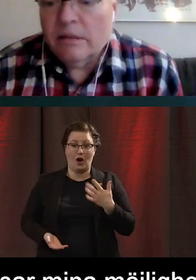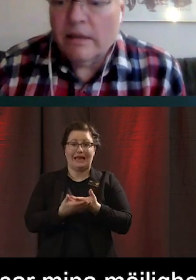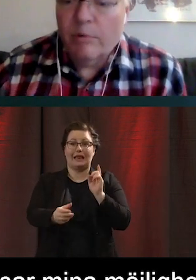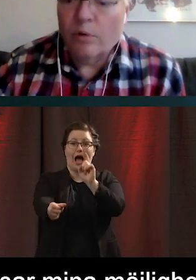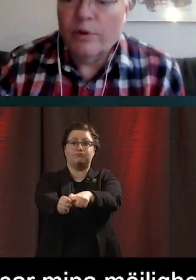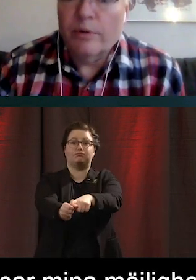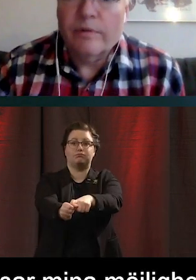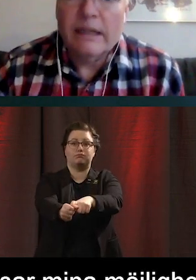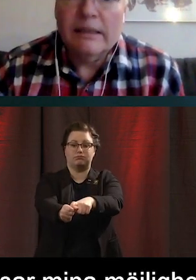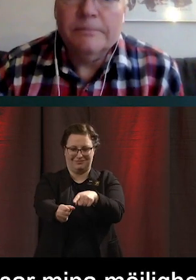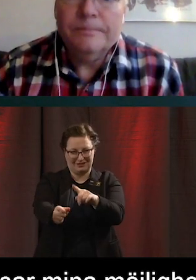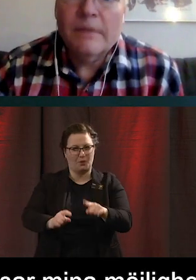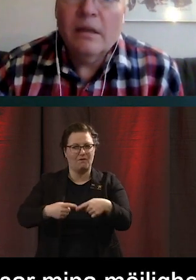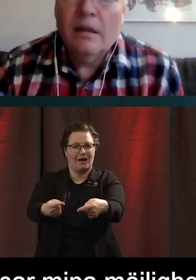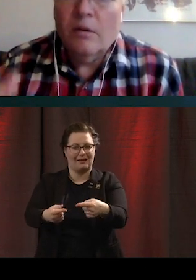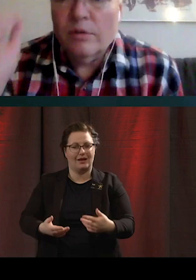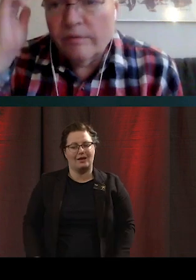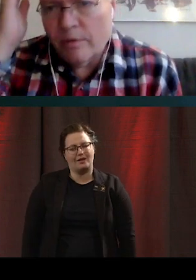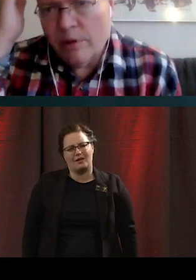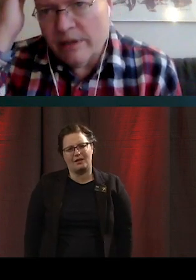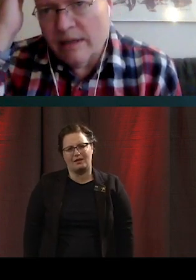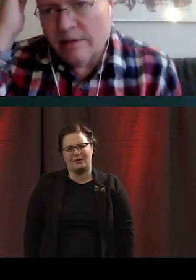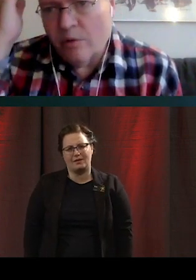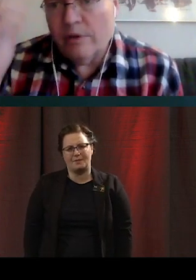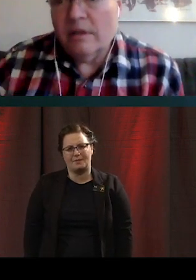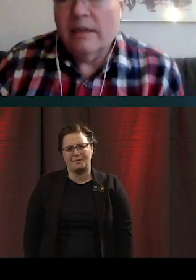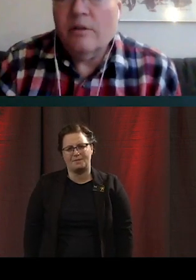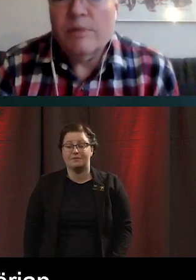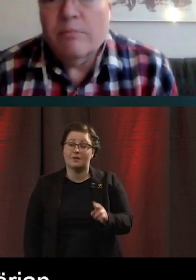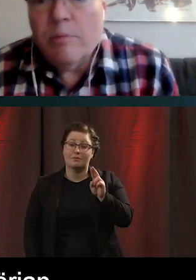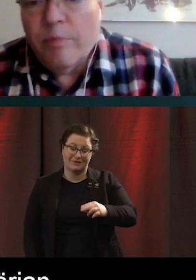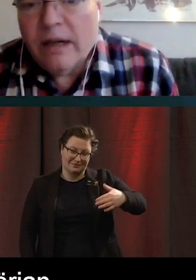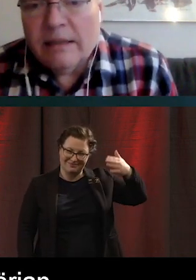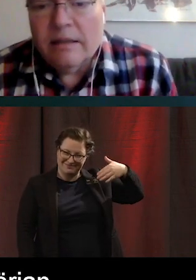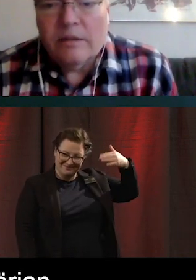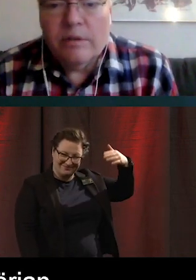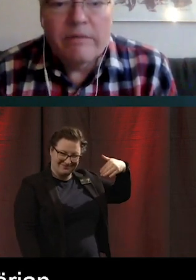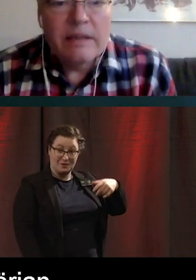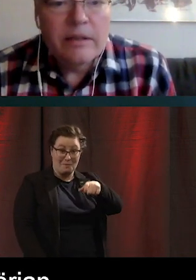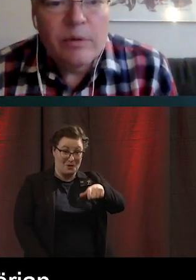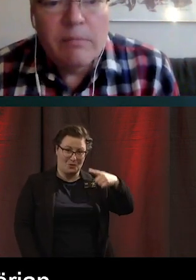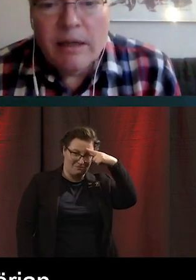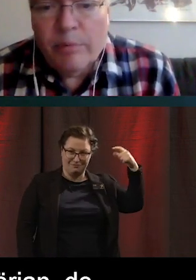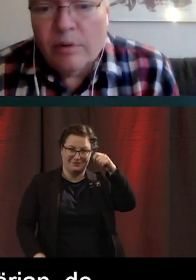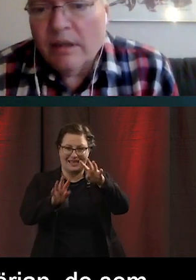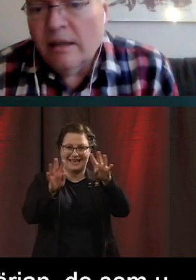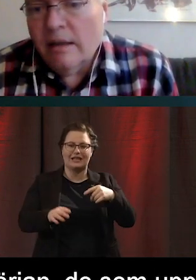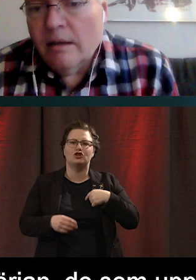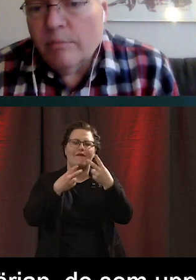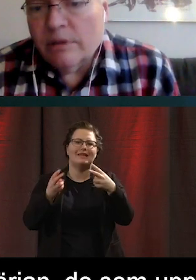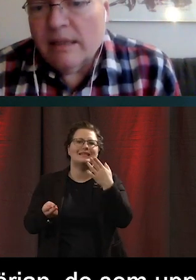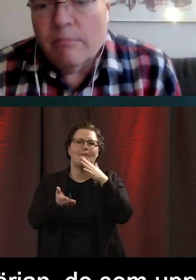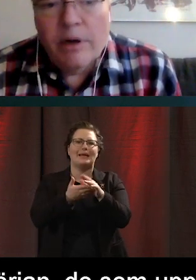pågående utvecklingen. Och från början så var ju redan de som uppfann internet och det visar nu en bild på